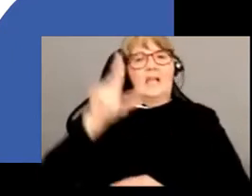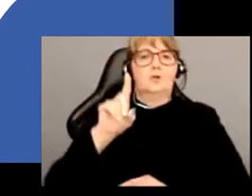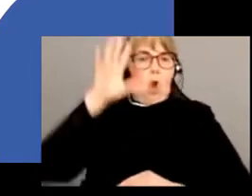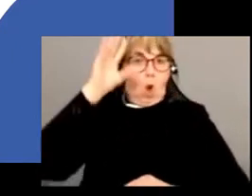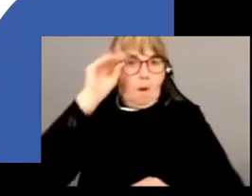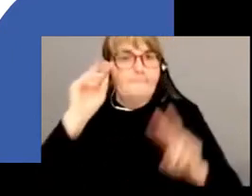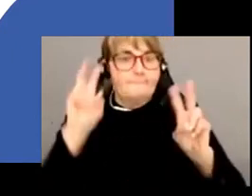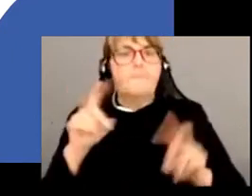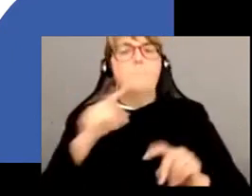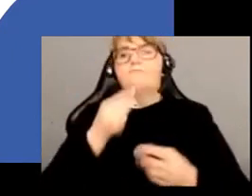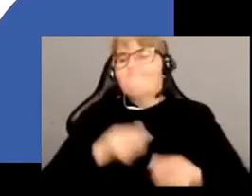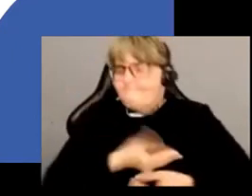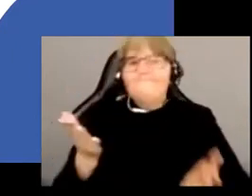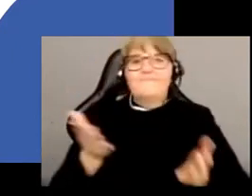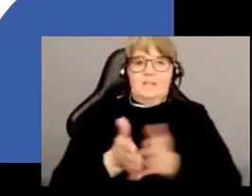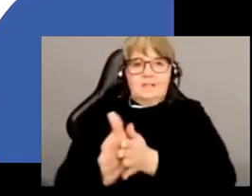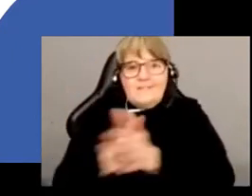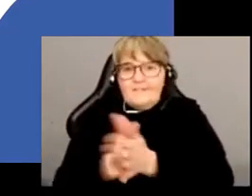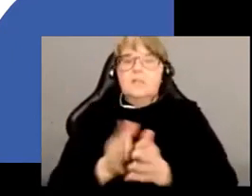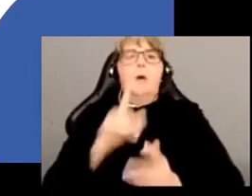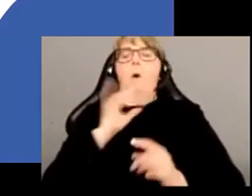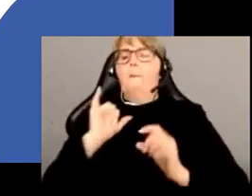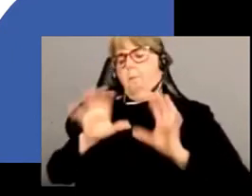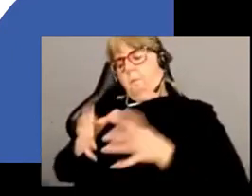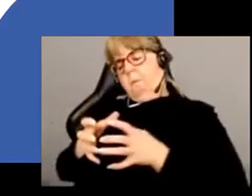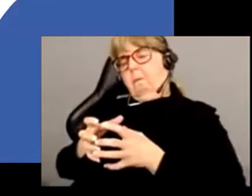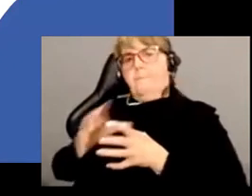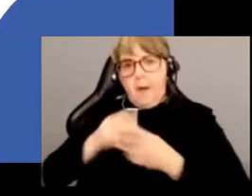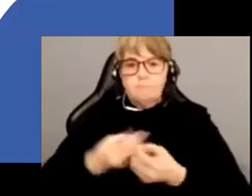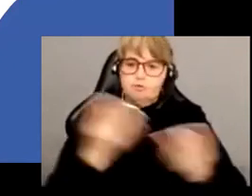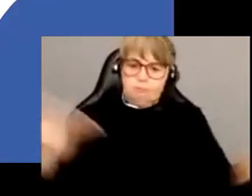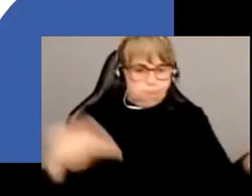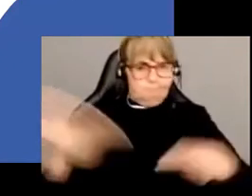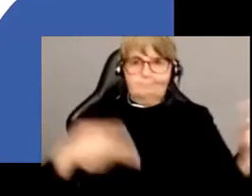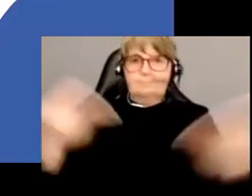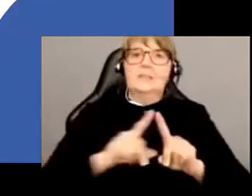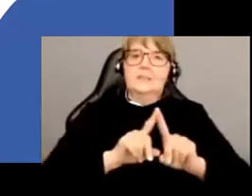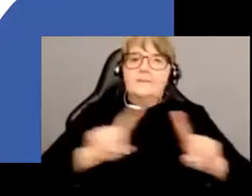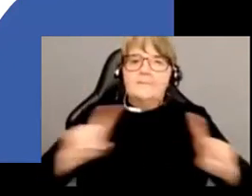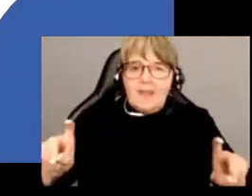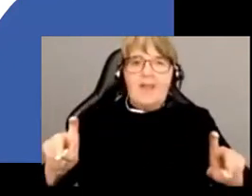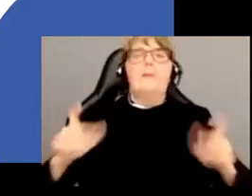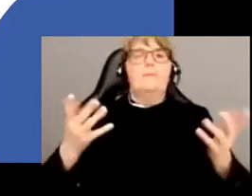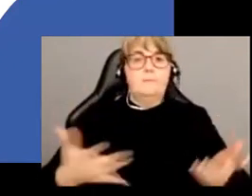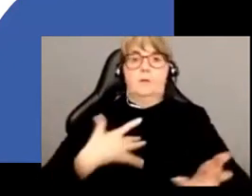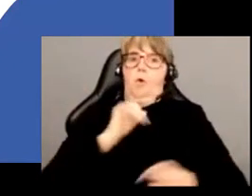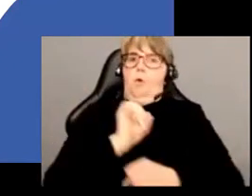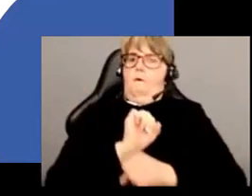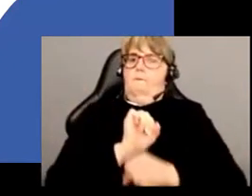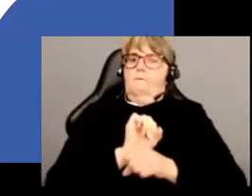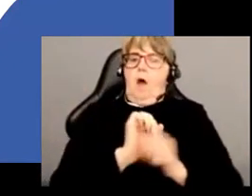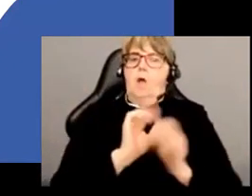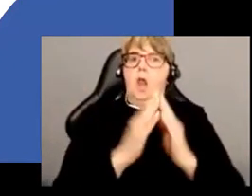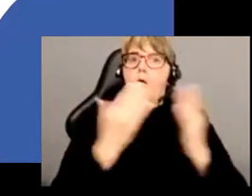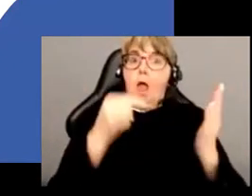favoriser l'interdisciplinarité. En tout cas, elle n'est pas un vain mot dans cet ouvrage merveilleusement coordonné par